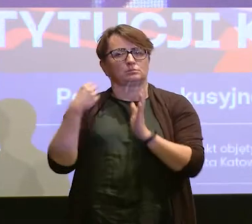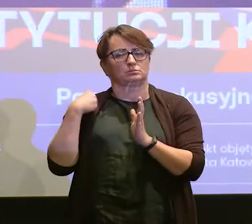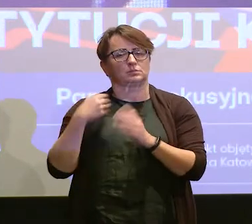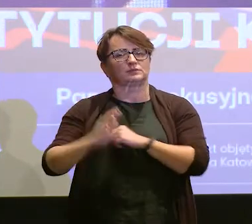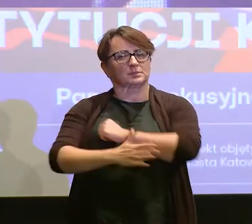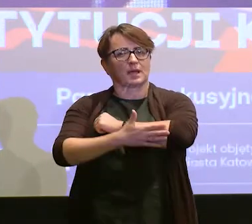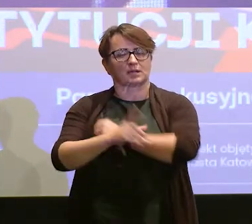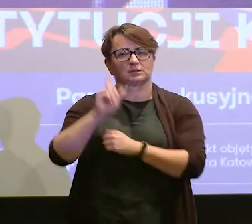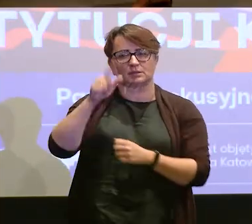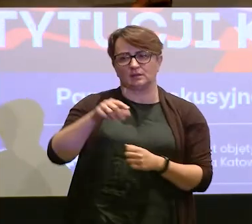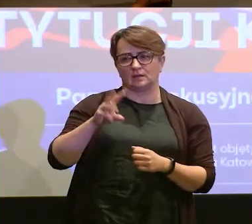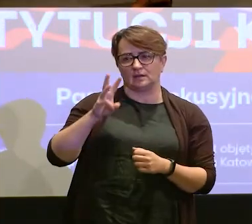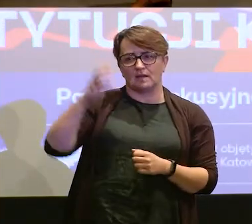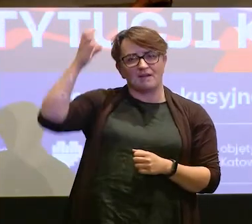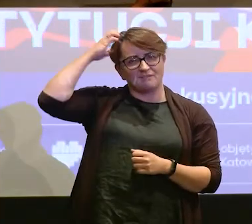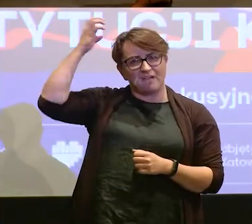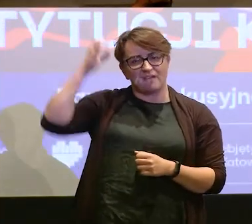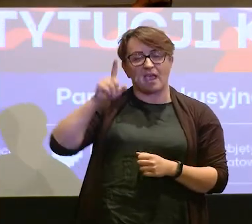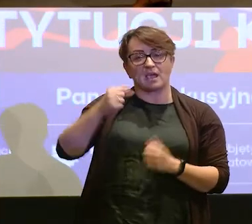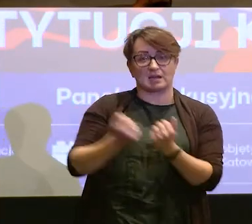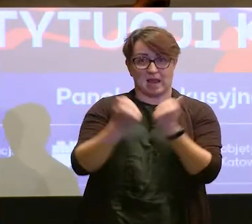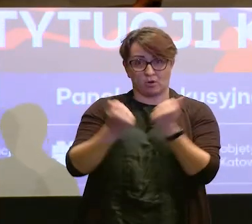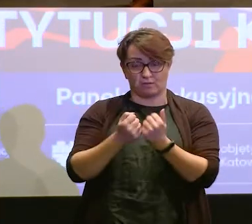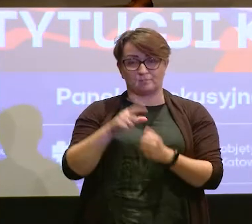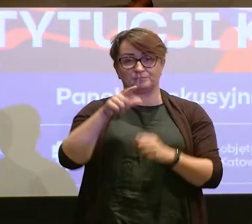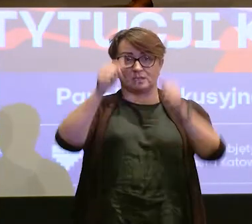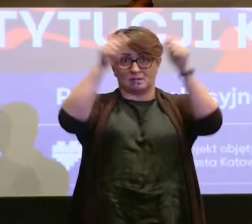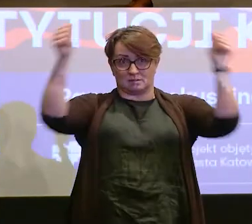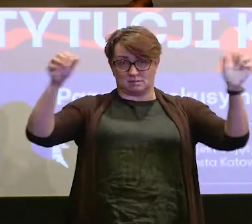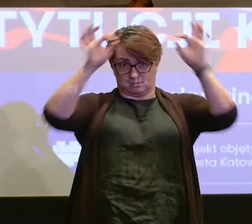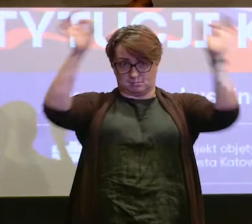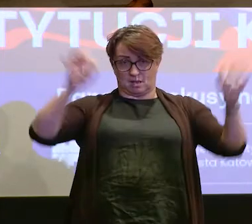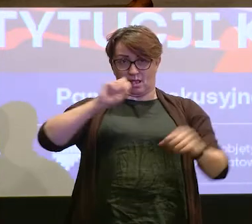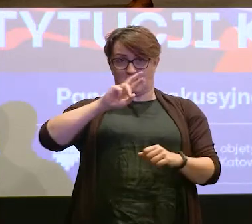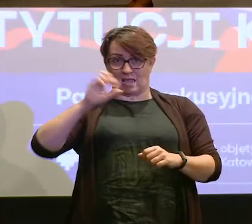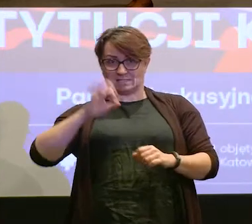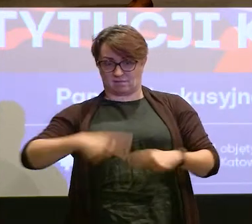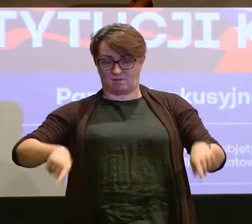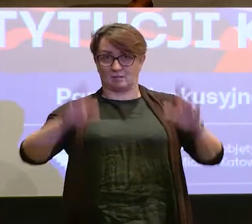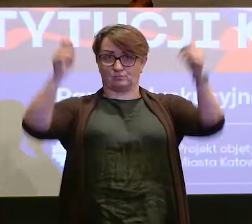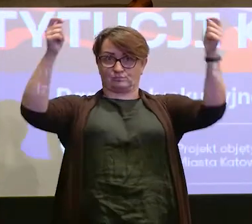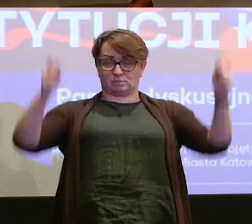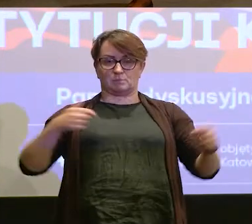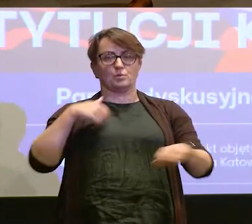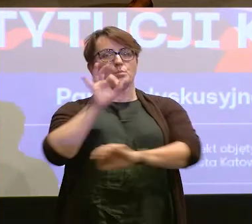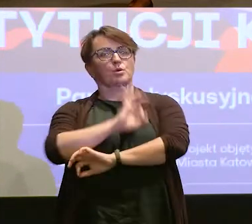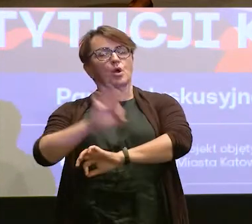ktoś wymyślił, że Arrasy będą zaprezentowane na